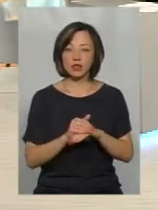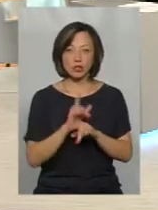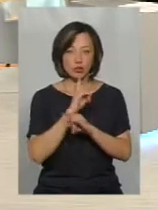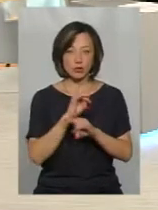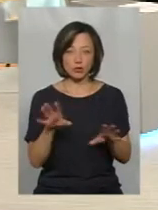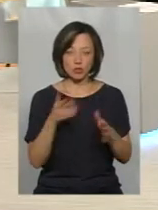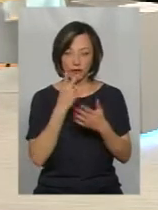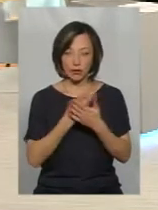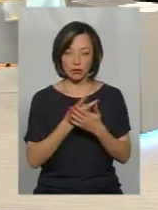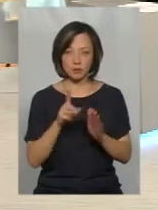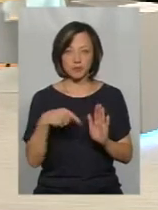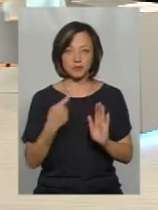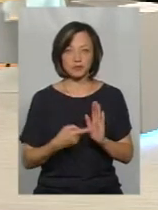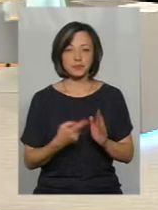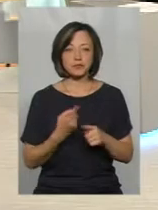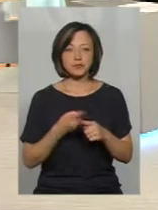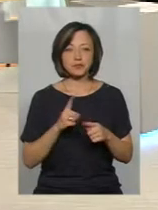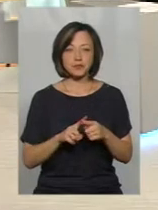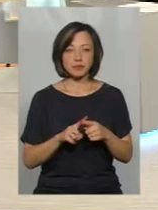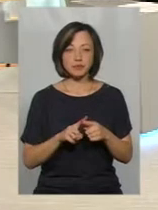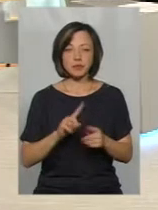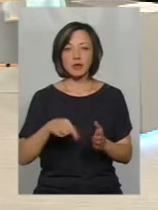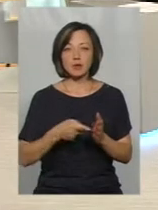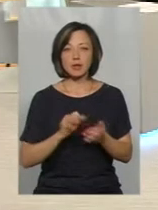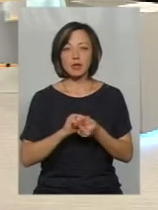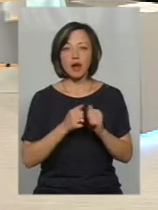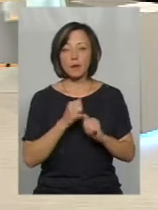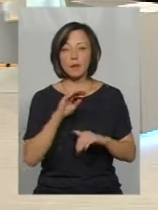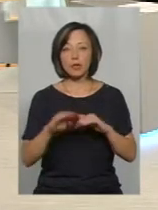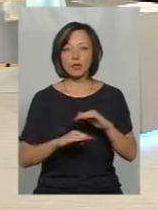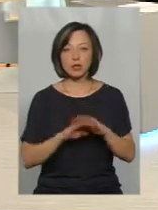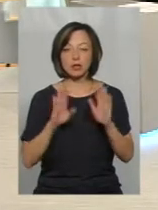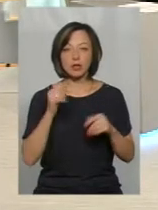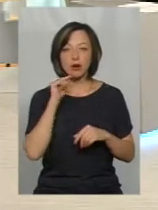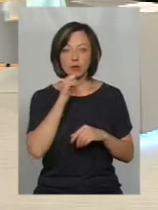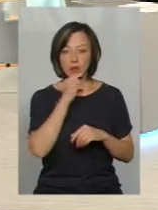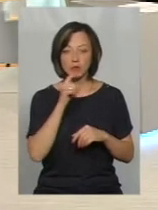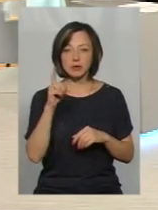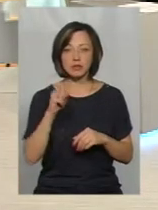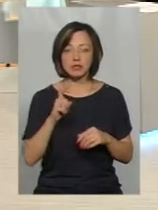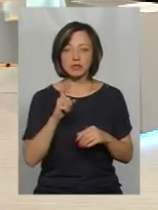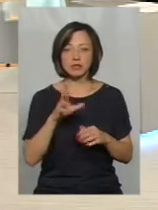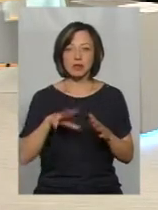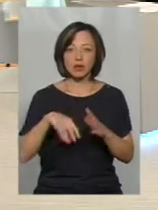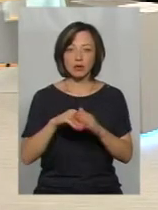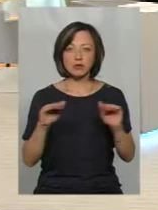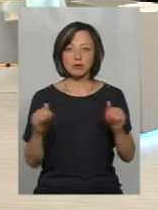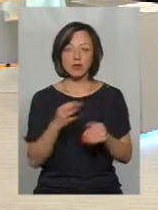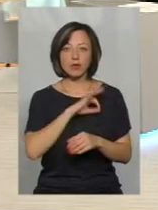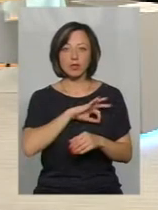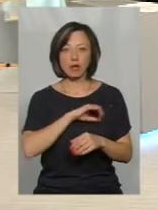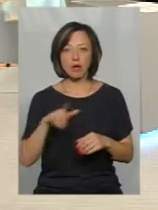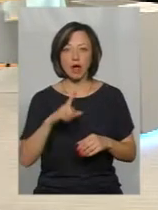не буде видно? Це місто Кам'янець-Подільське буде економити за рахунок зменшення використання газу.